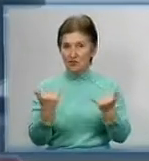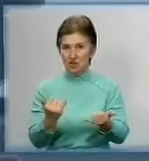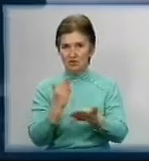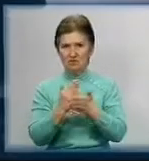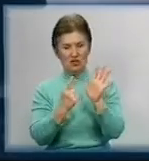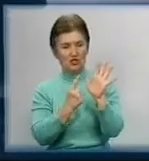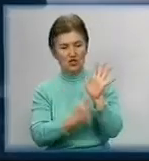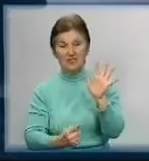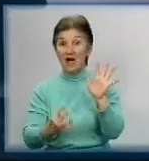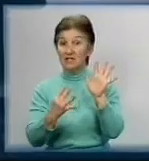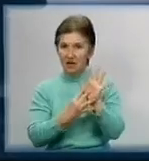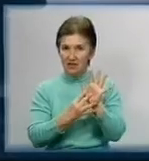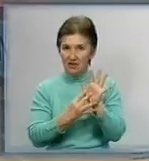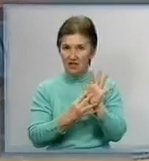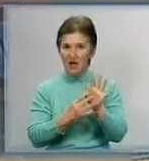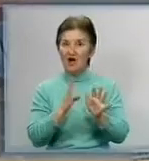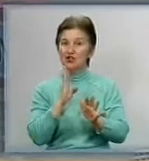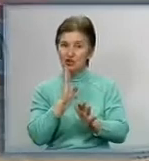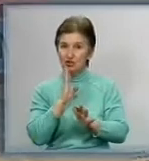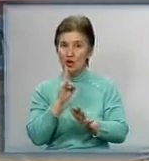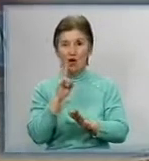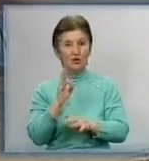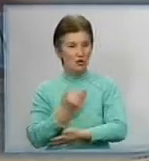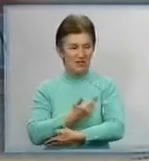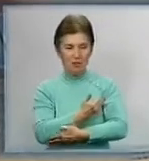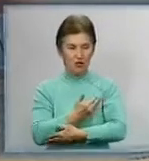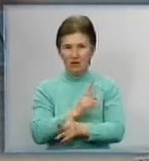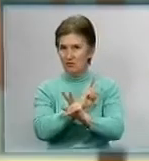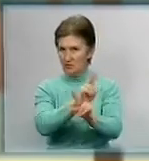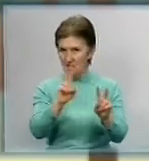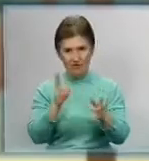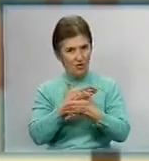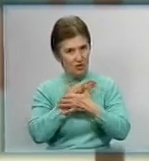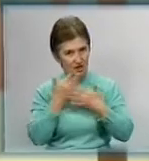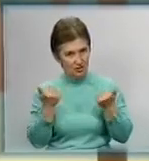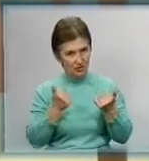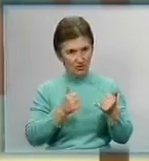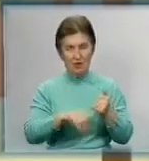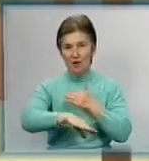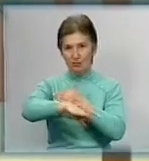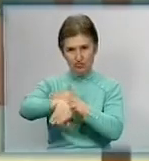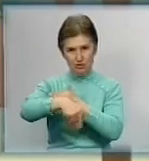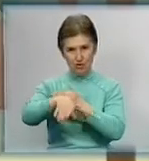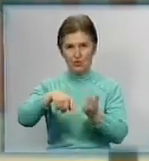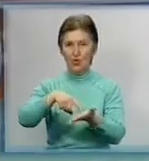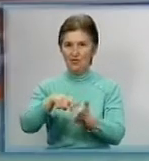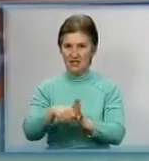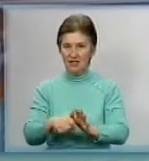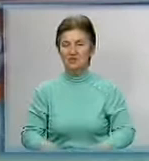69 жінок, жодна з них не вагітна, тож кімната матері дитини поки що постує. Ігор Токар, Микола Головко, Ден за дне.